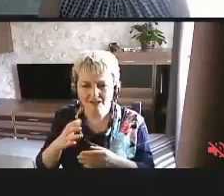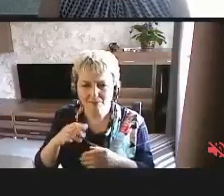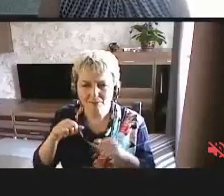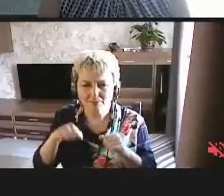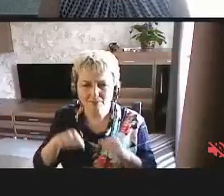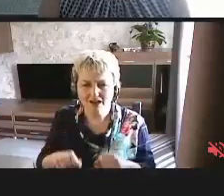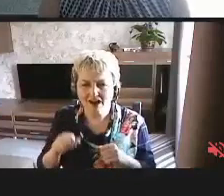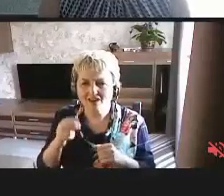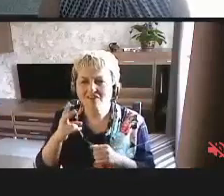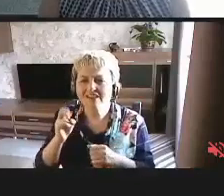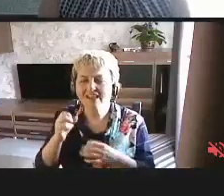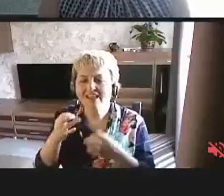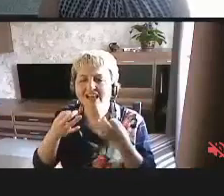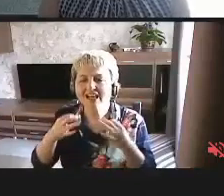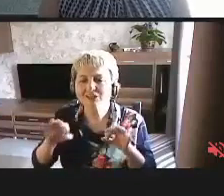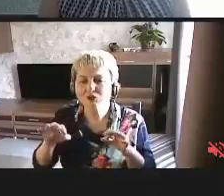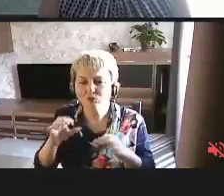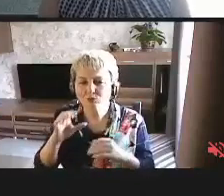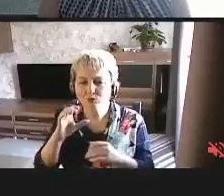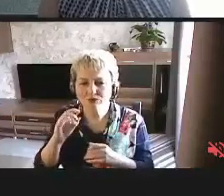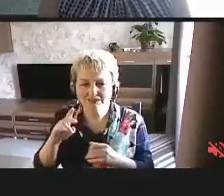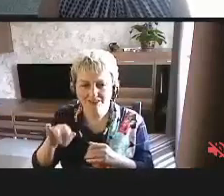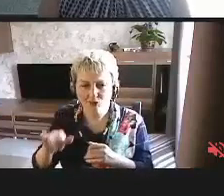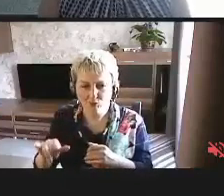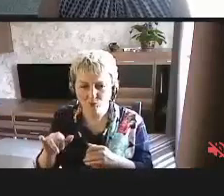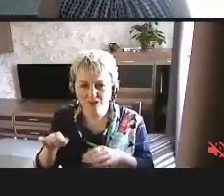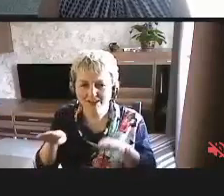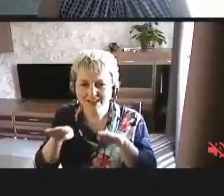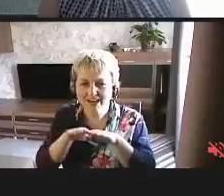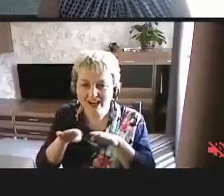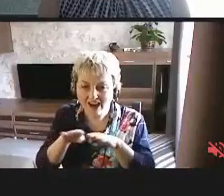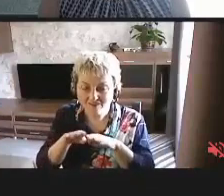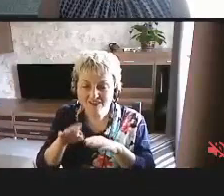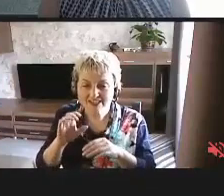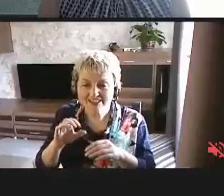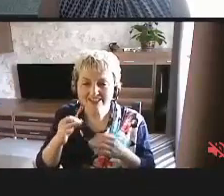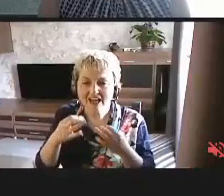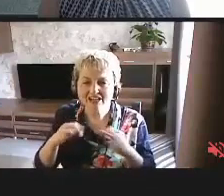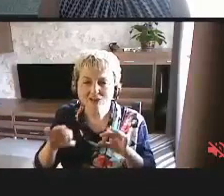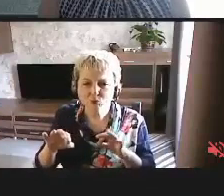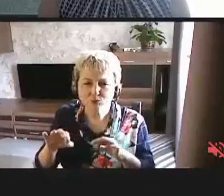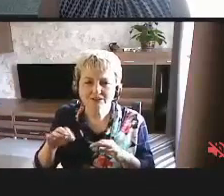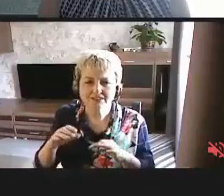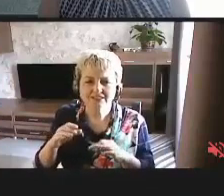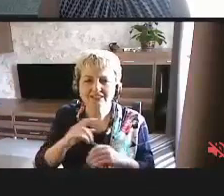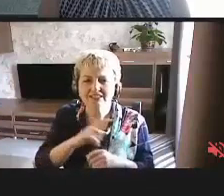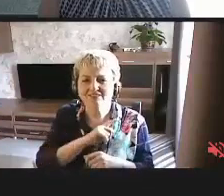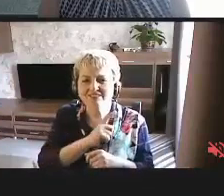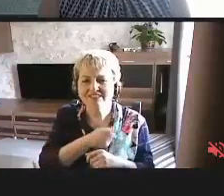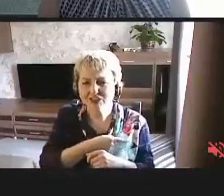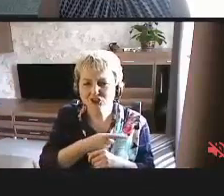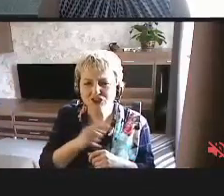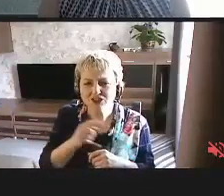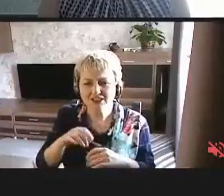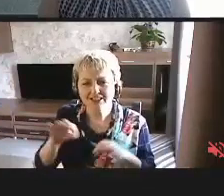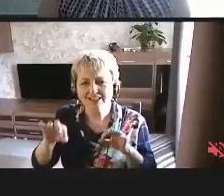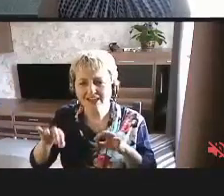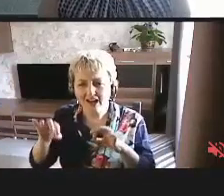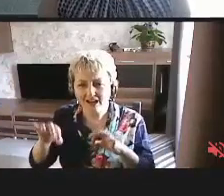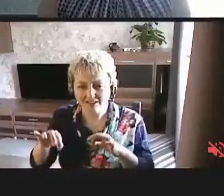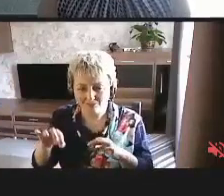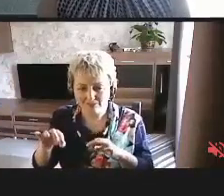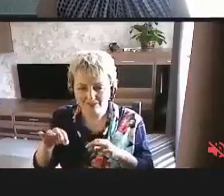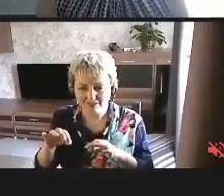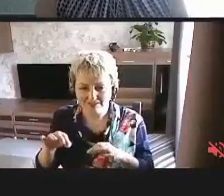на доступную среду. наравне с доступностью физической среды и транспорта.